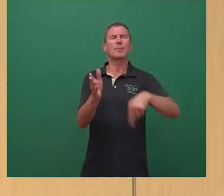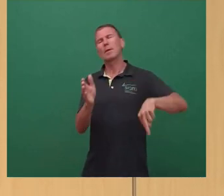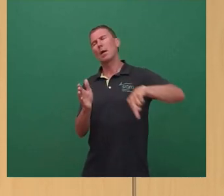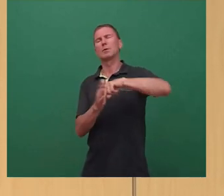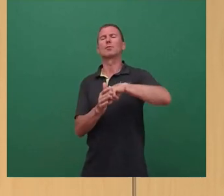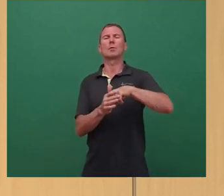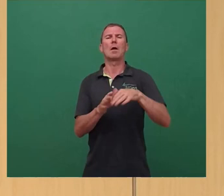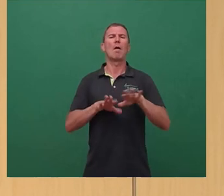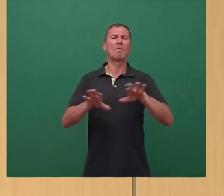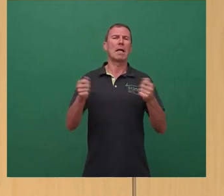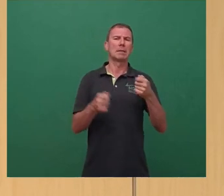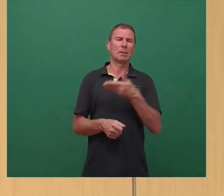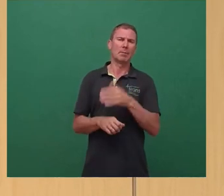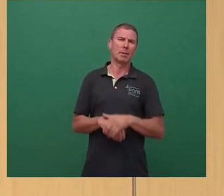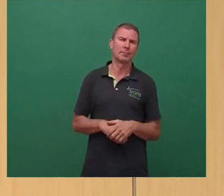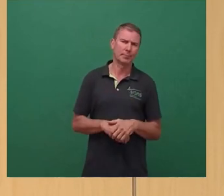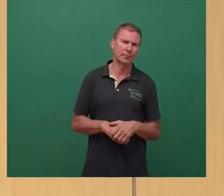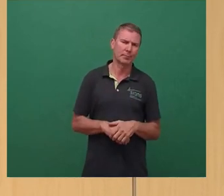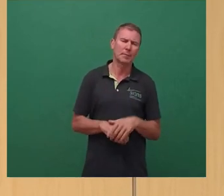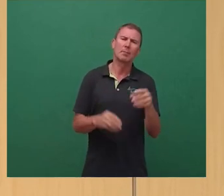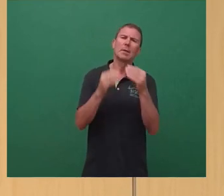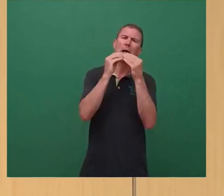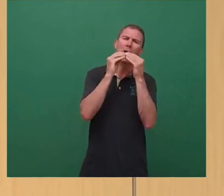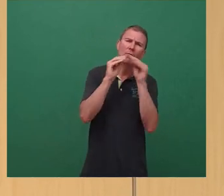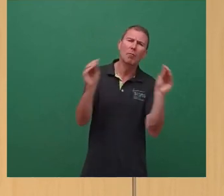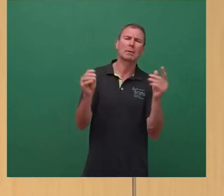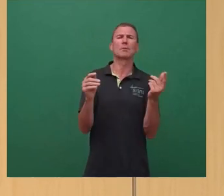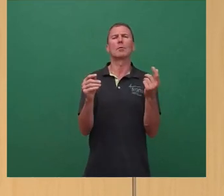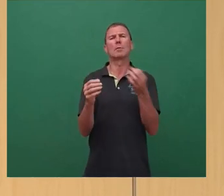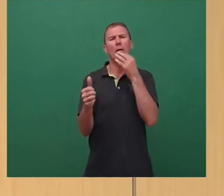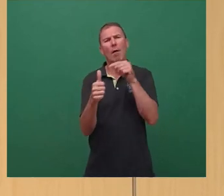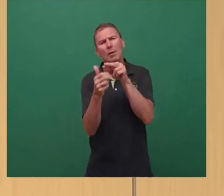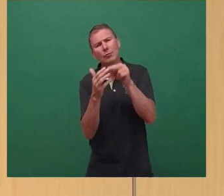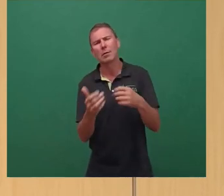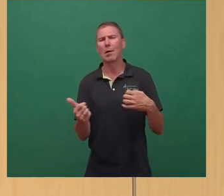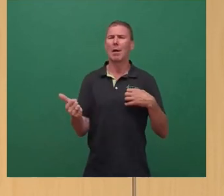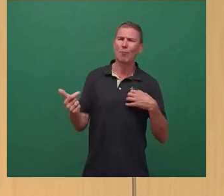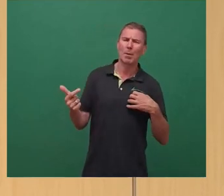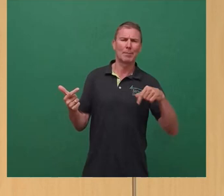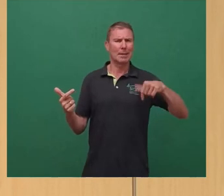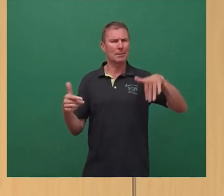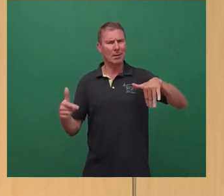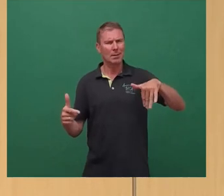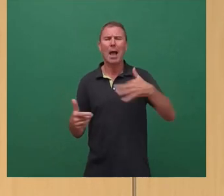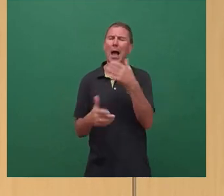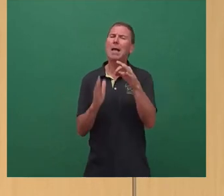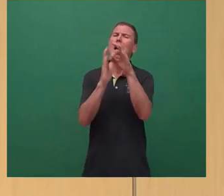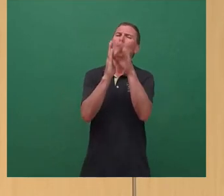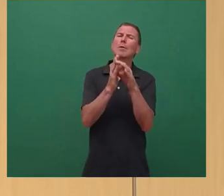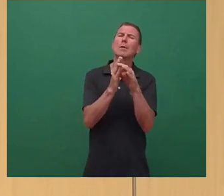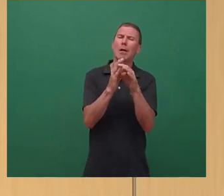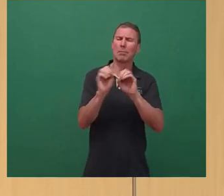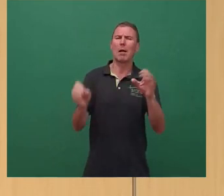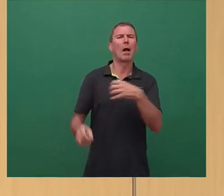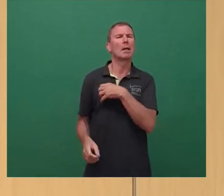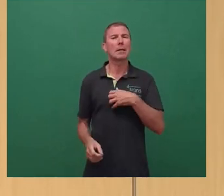Mit den medial komportierten Informationen und den bekannten Fragestellungen und Problemen lassen sich ein paar Punkte benennen. Dresden hat